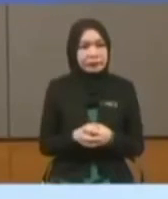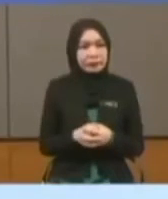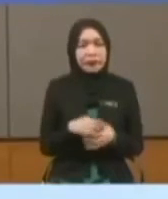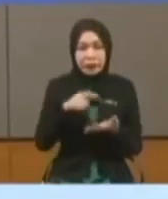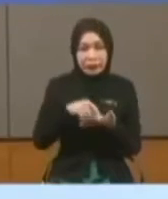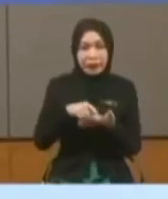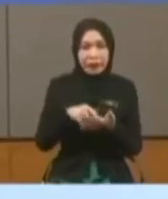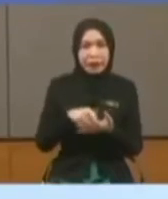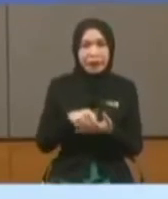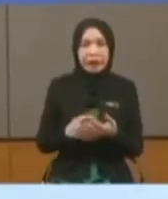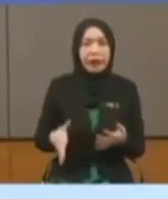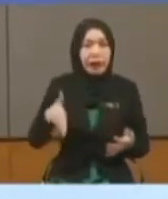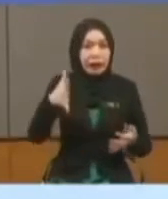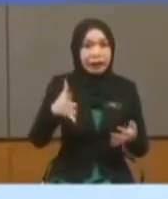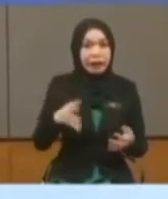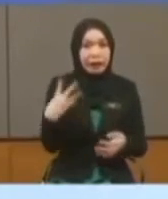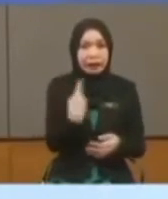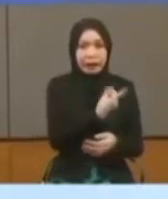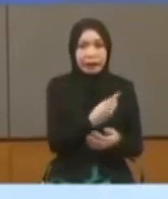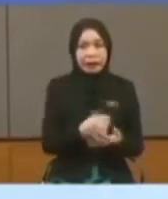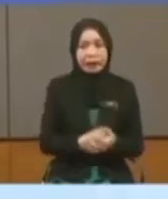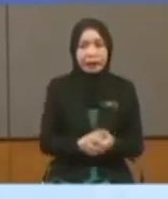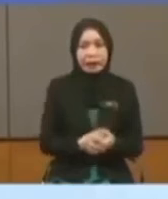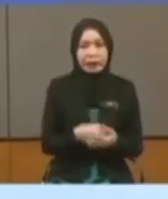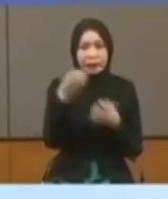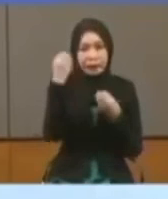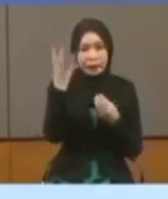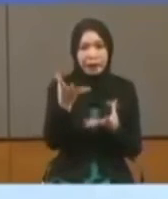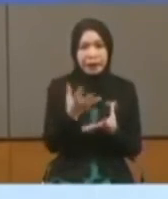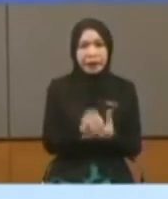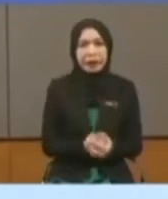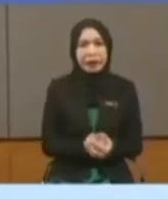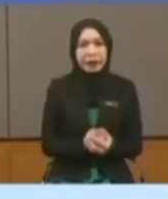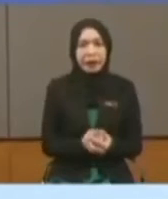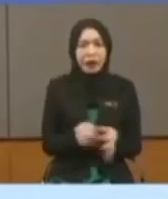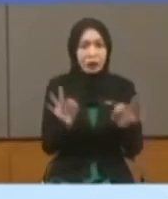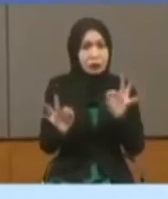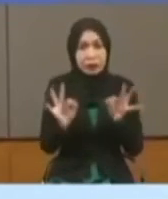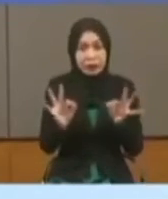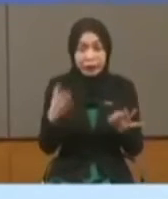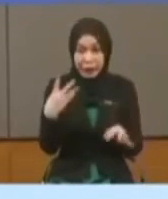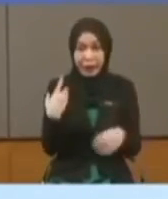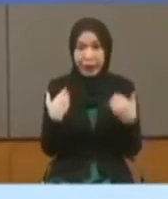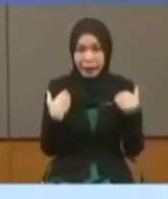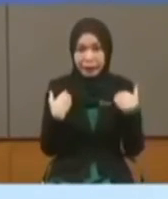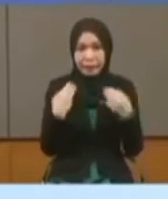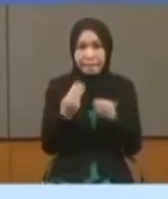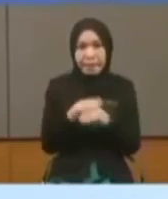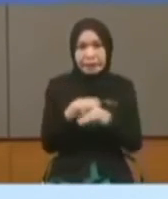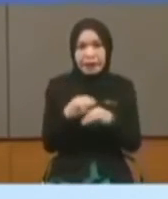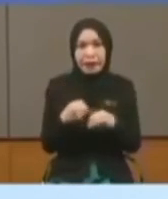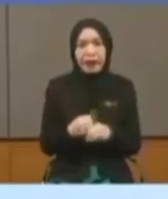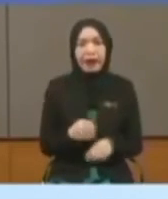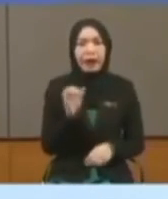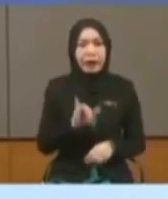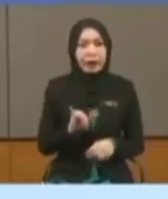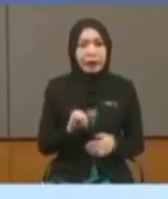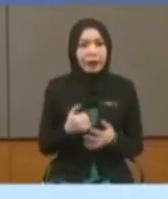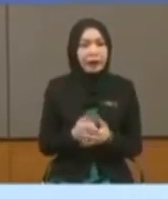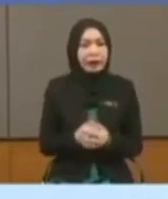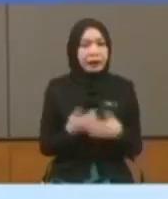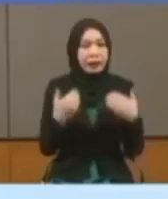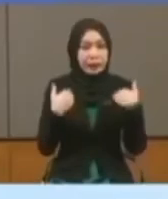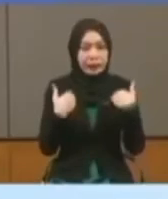dalam konteks ini bagi membolehkan sekiranya timbul isu-isu yang berkaitan pada masa yang akan datang, kita akan laksanakannya dengan lebih